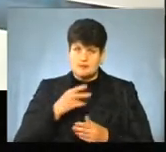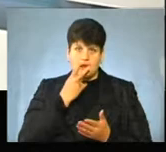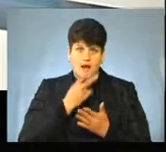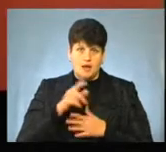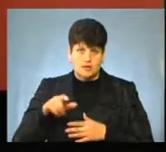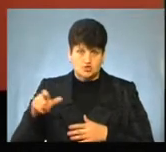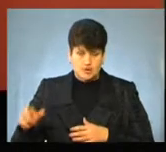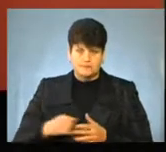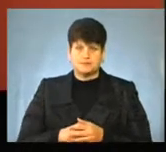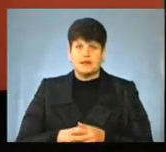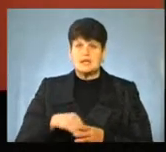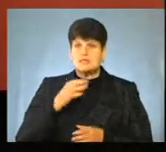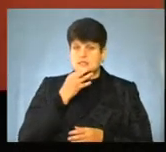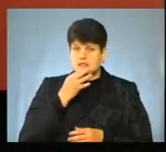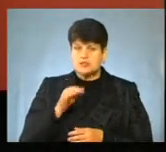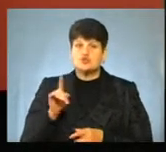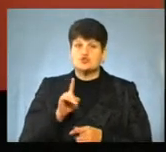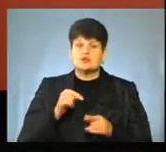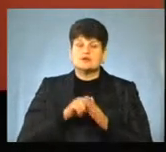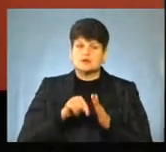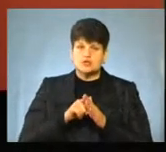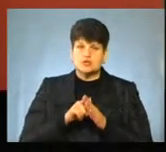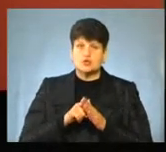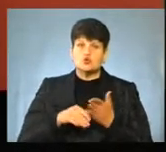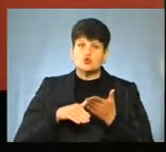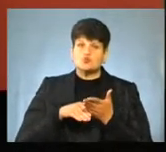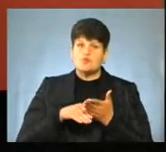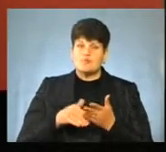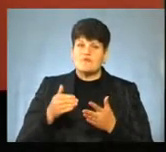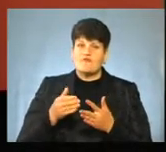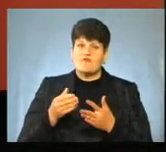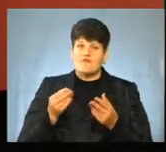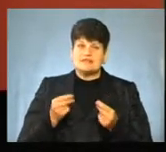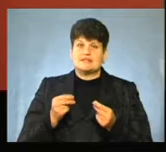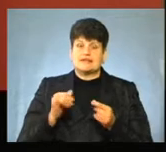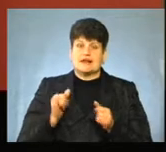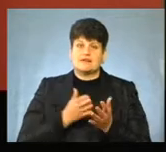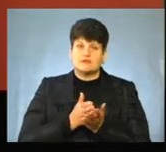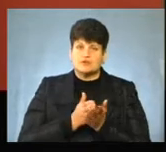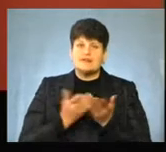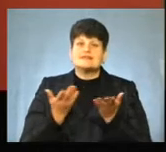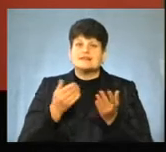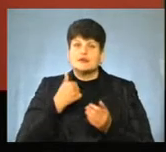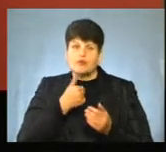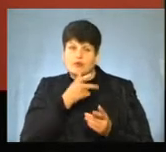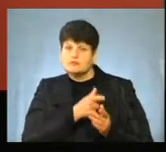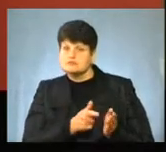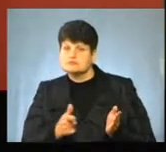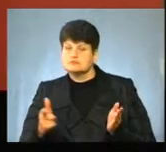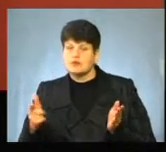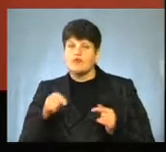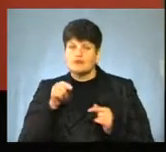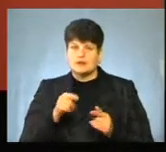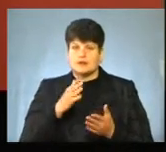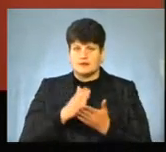Отож, власне, скажіть, що таке субвенція на розвиток інфраструктури і який рік поспіль вона надходить